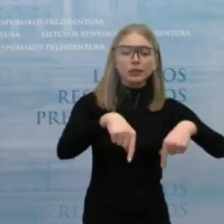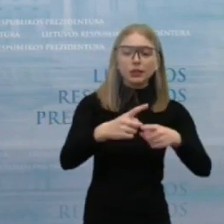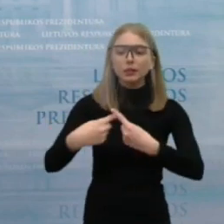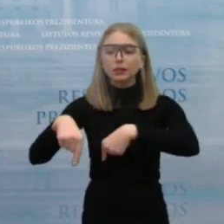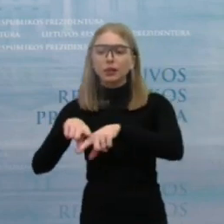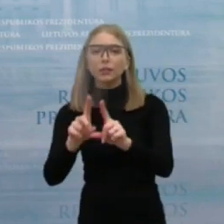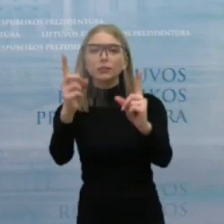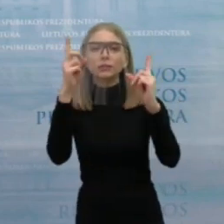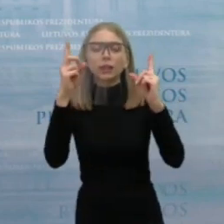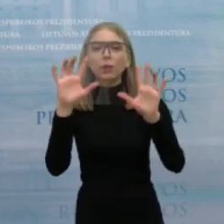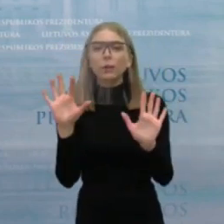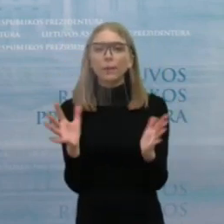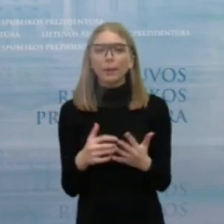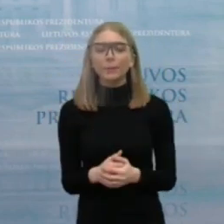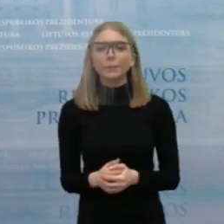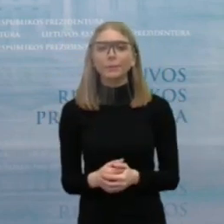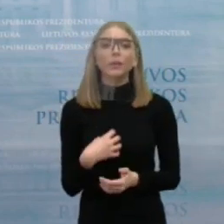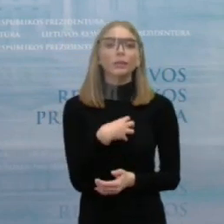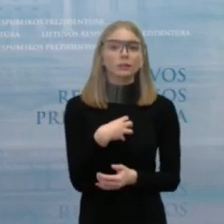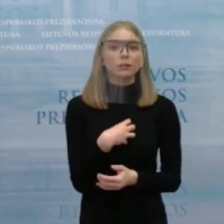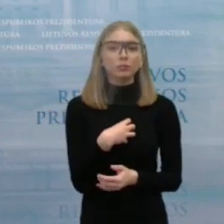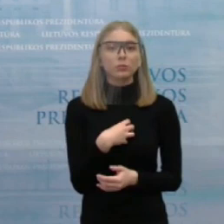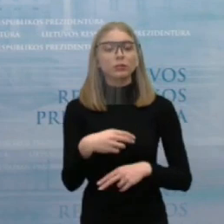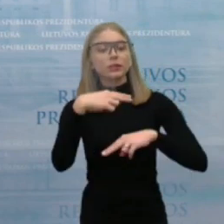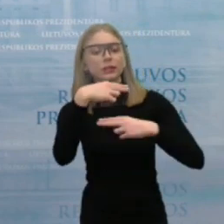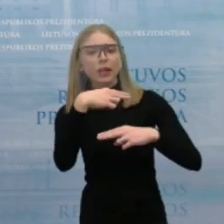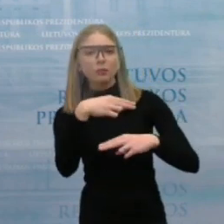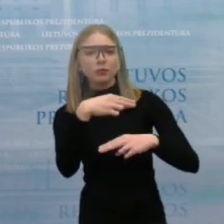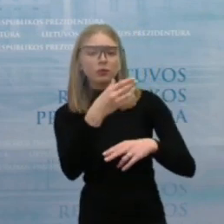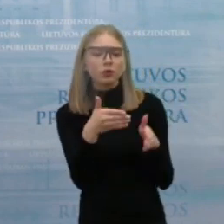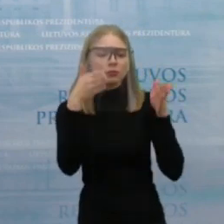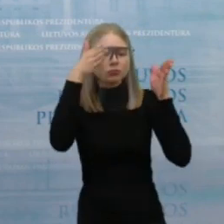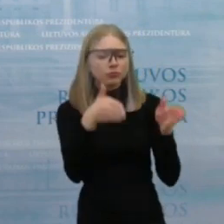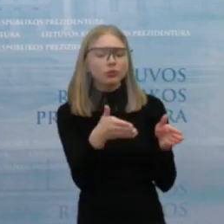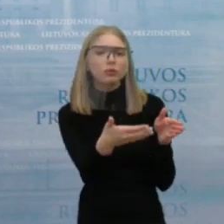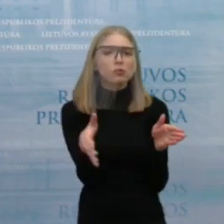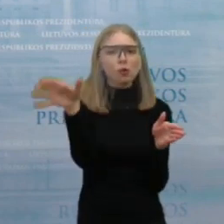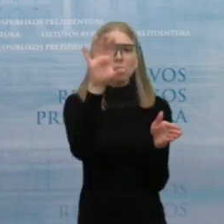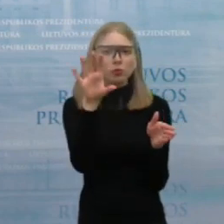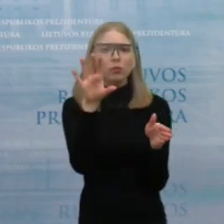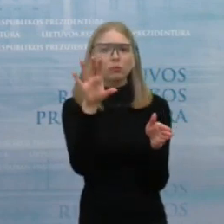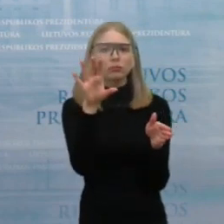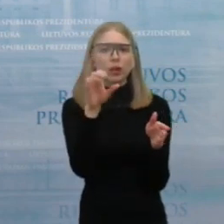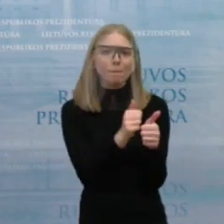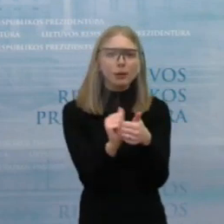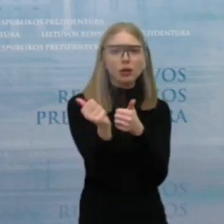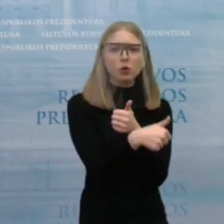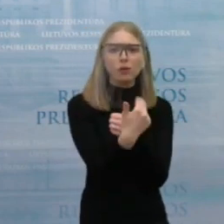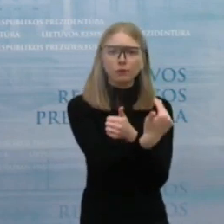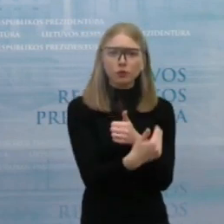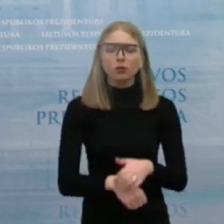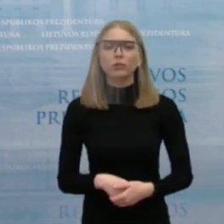jai turėtų būti skirta daugiau dėmesio ir prioriteto. Tas nuskambėjo per Natūros 2000